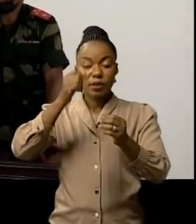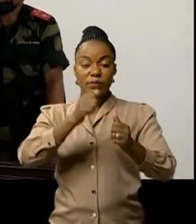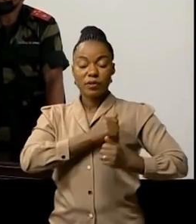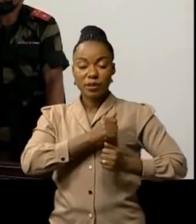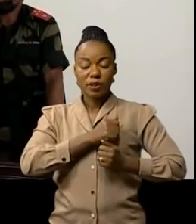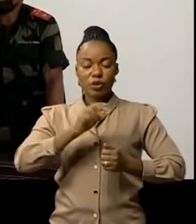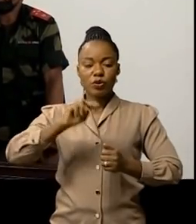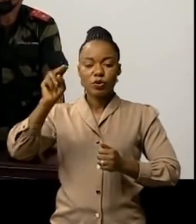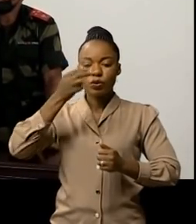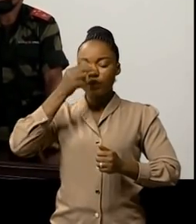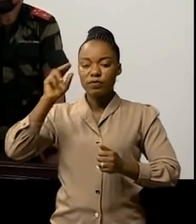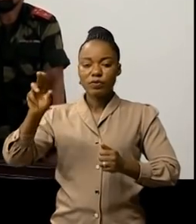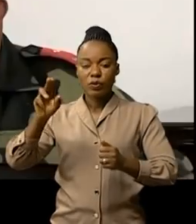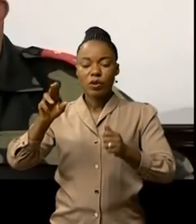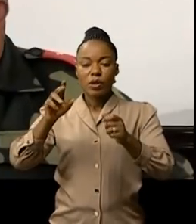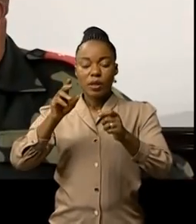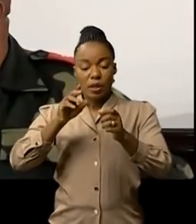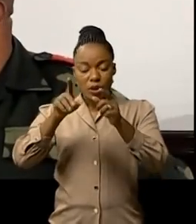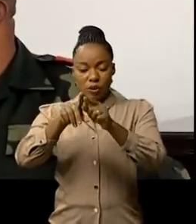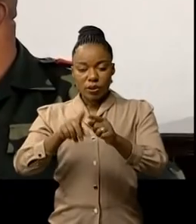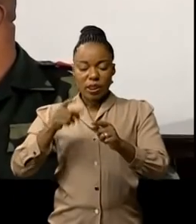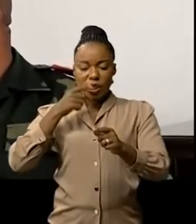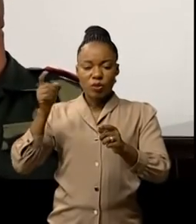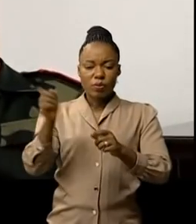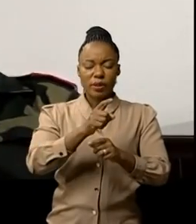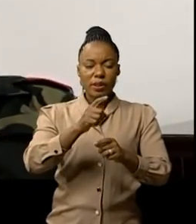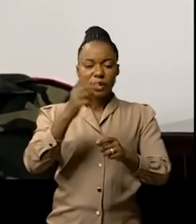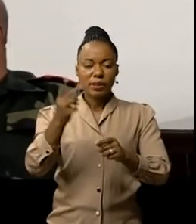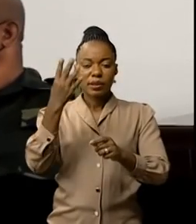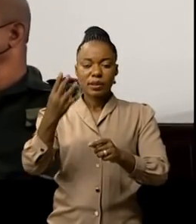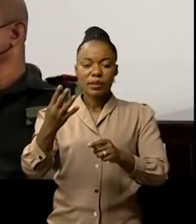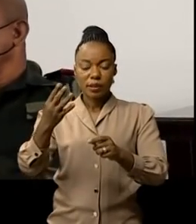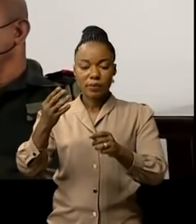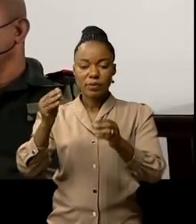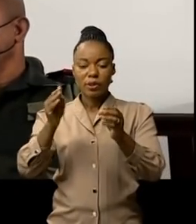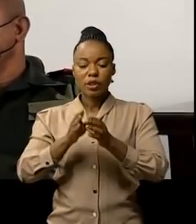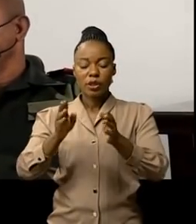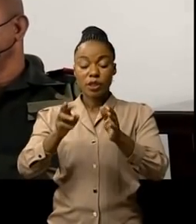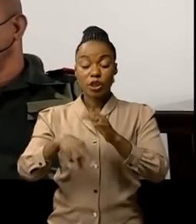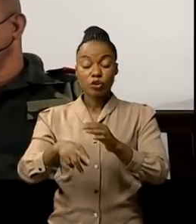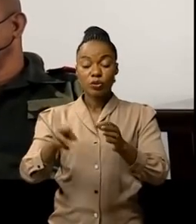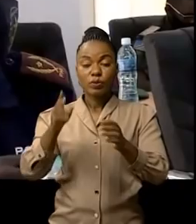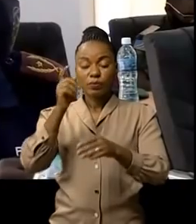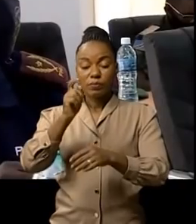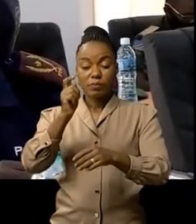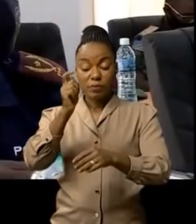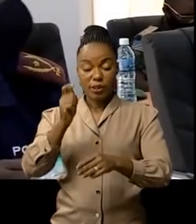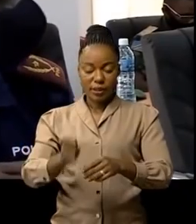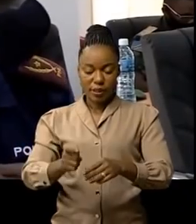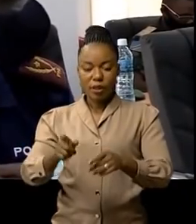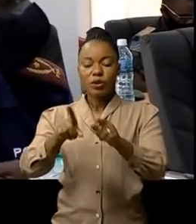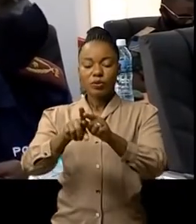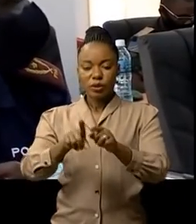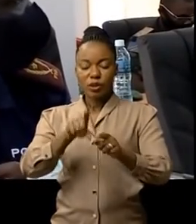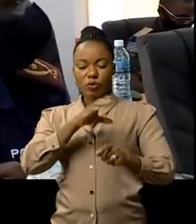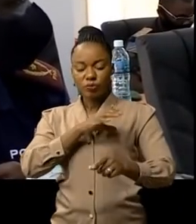général Constant Dima Kangba le commandant de la 34e région militaire le général de brigade Gislain Tchinkobo le commissaire provincial